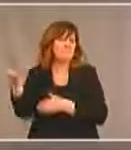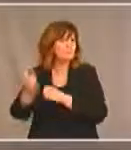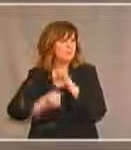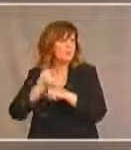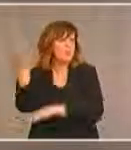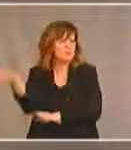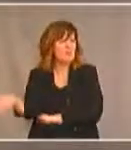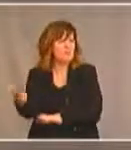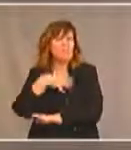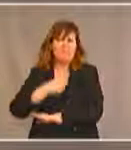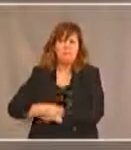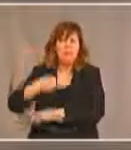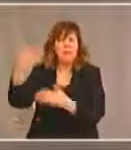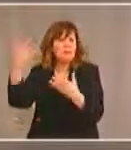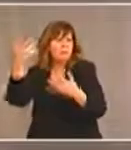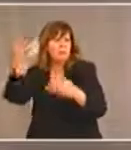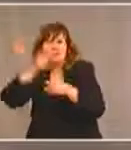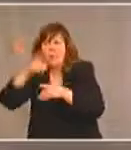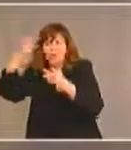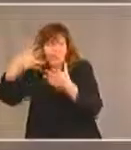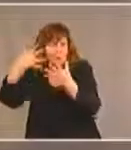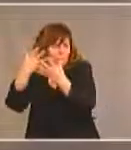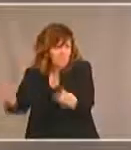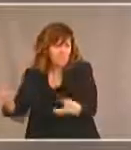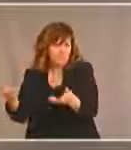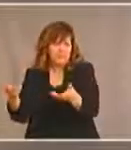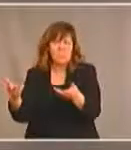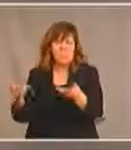le Canada a besoin d'entendre ces histoires